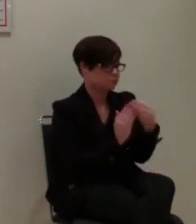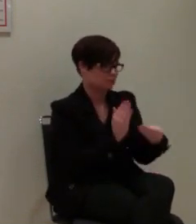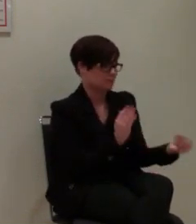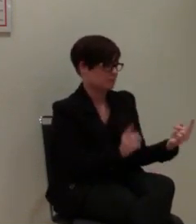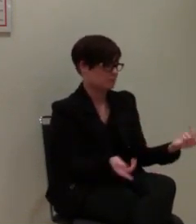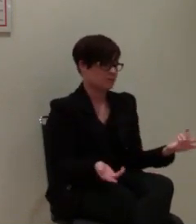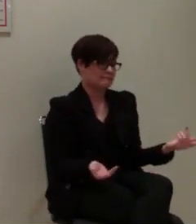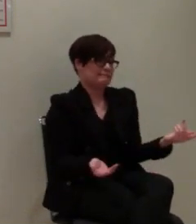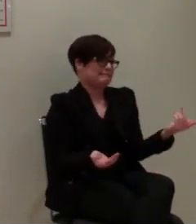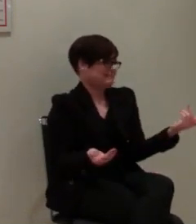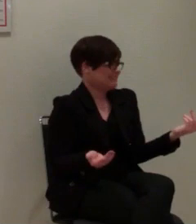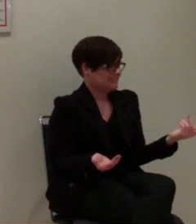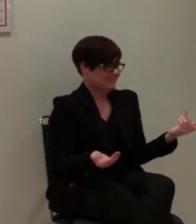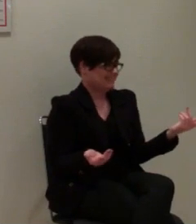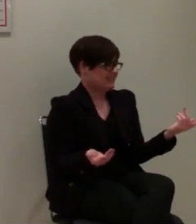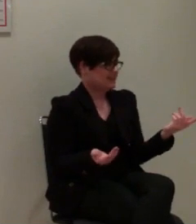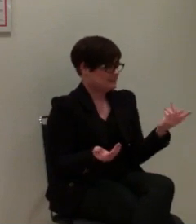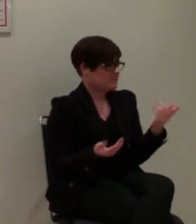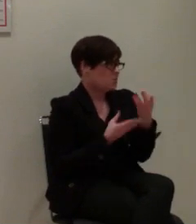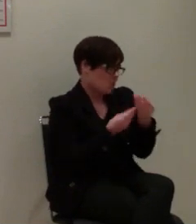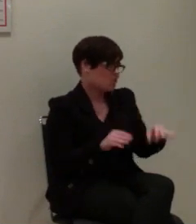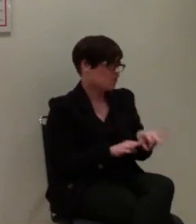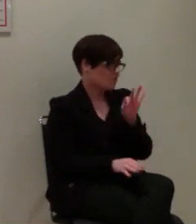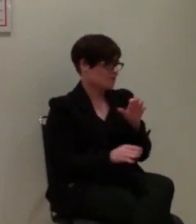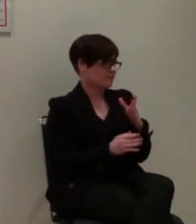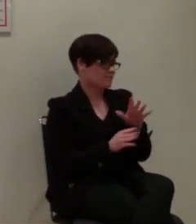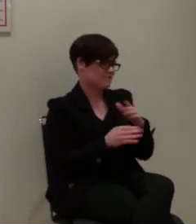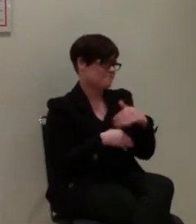Wir haben aber eine Lösung gefunden, wie man das anders machen kann,